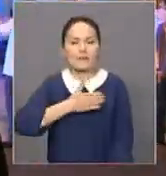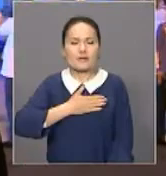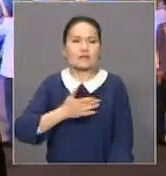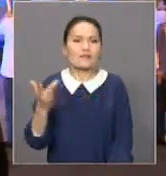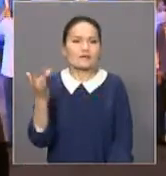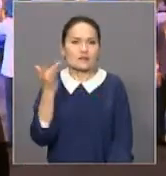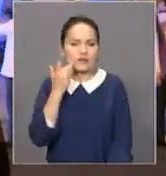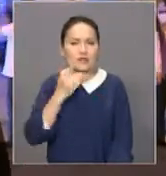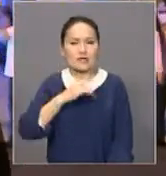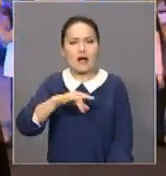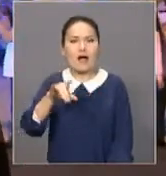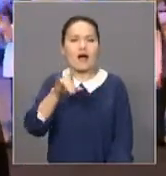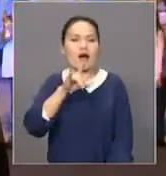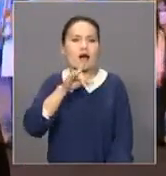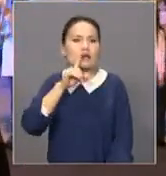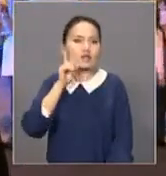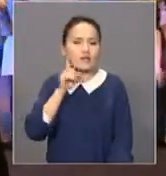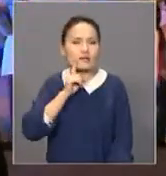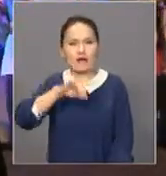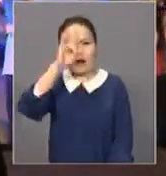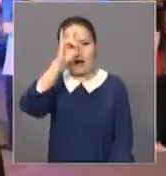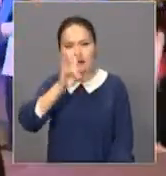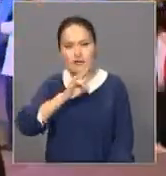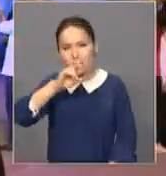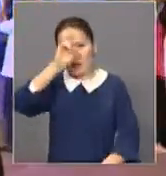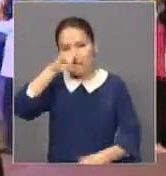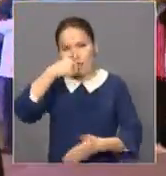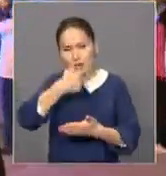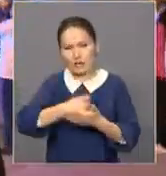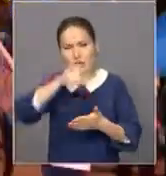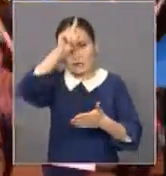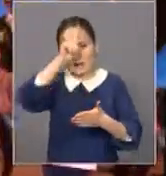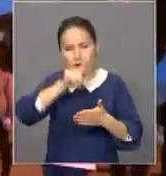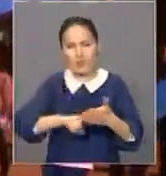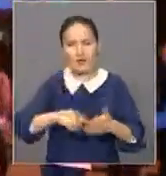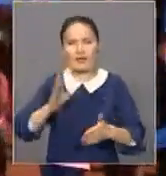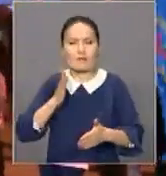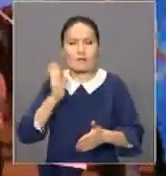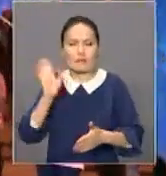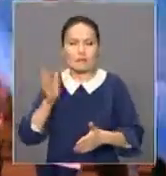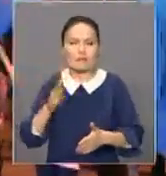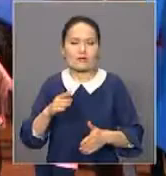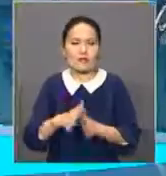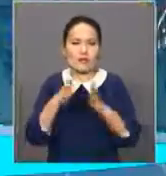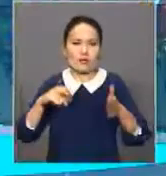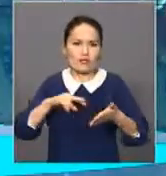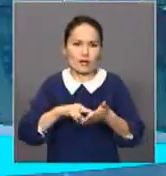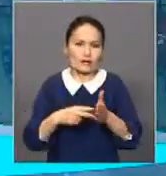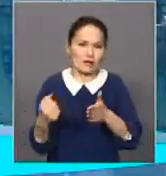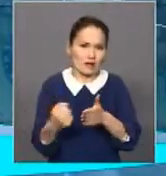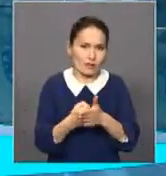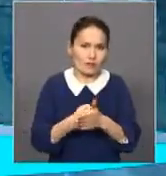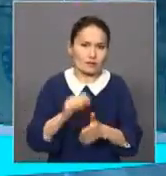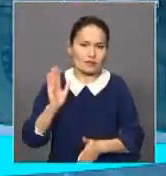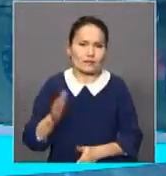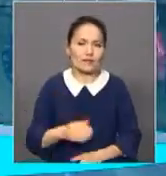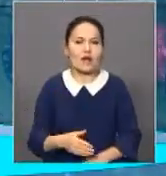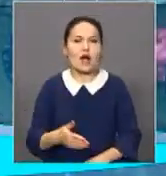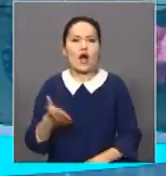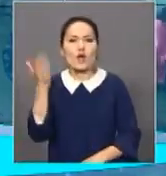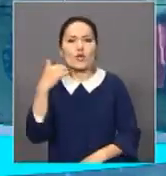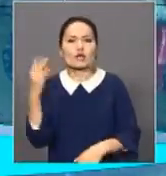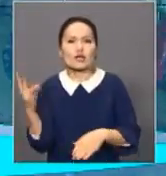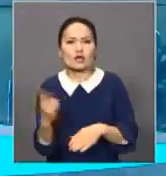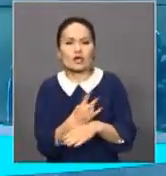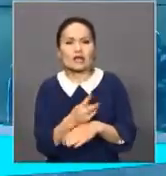Сондықтан елбасымен жаңа шегістерге жетеміздеген сенімдеп. Өткен түні, 2000